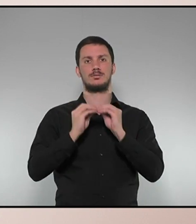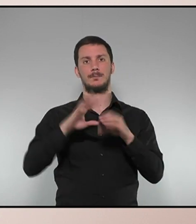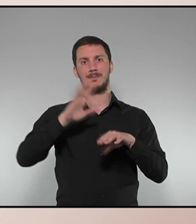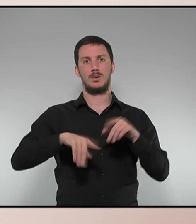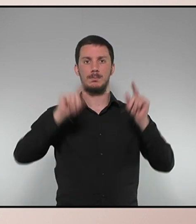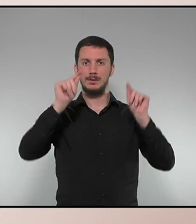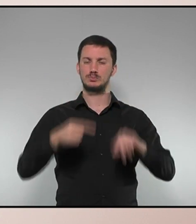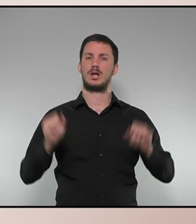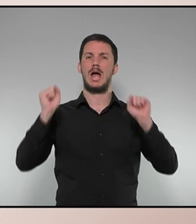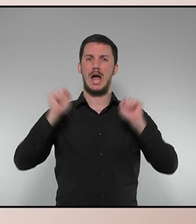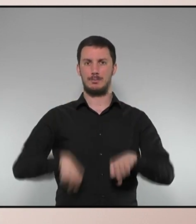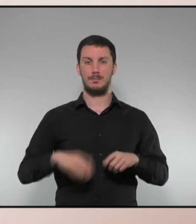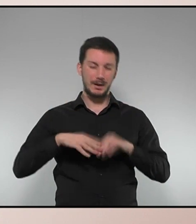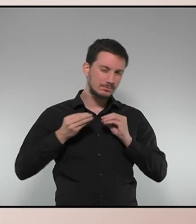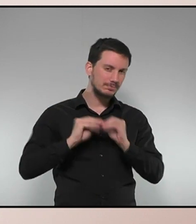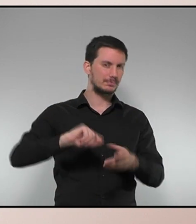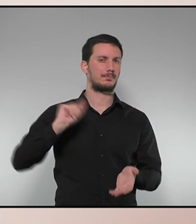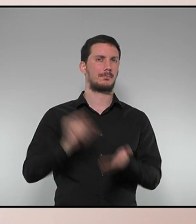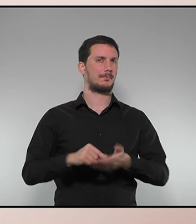pressupostos amb la màxima immediatesa.